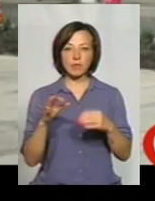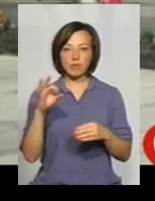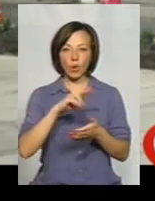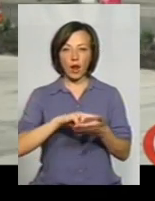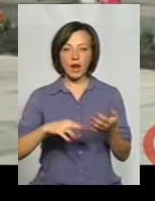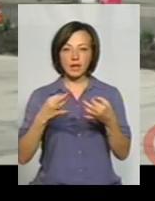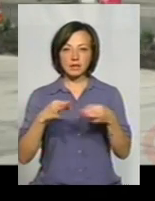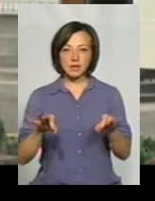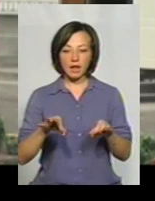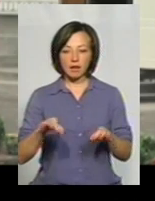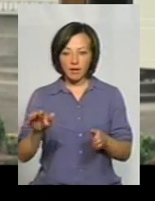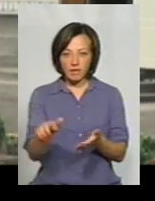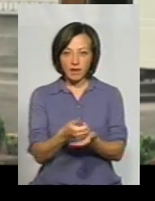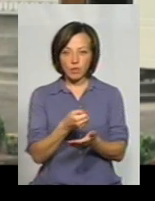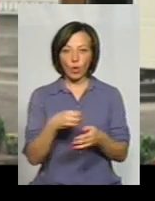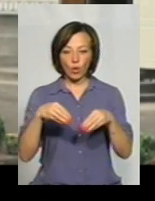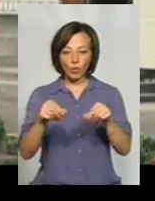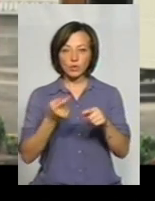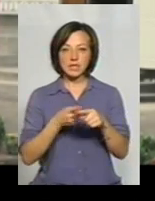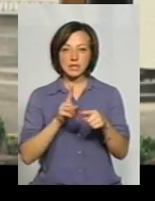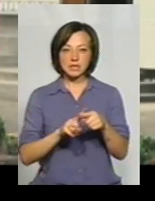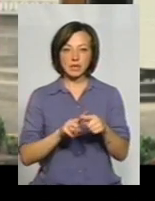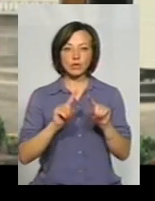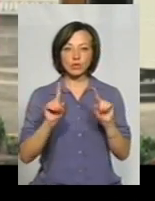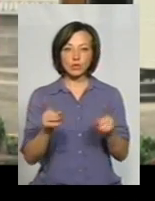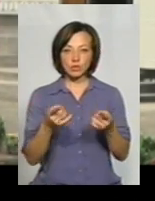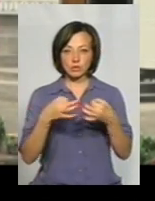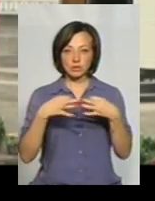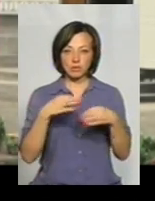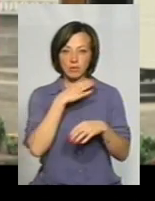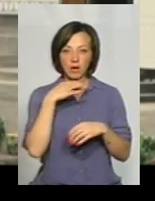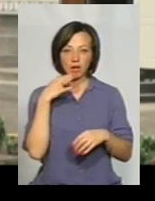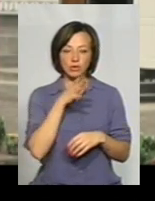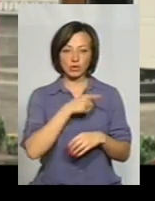ліцензії на виїмку ґрунту, і нам пояснили, що це забере дуже багато часу.